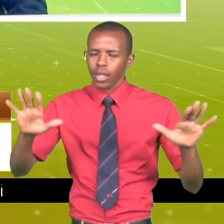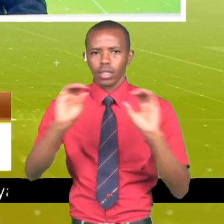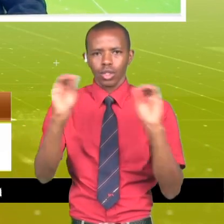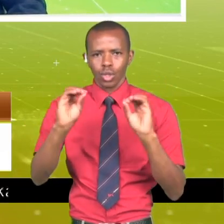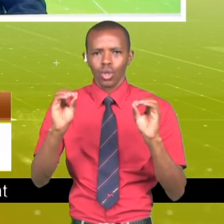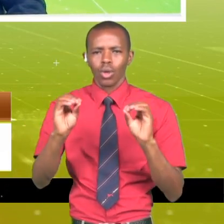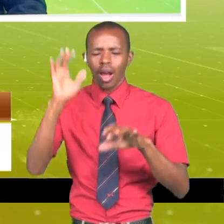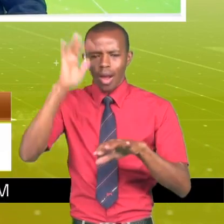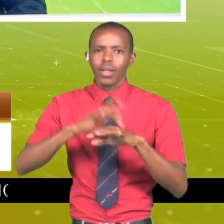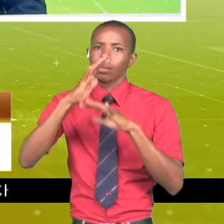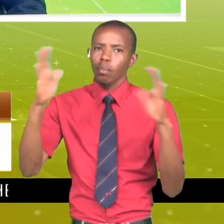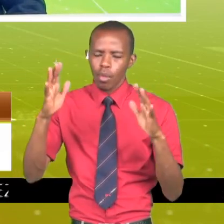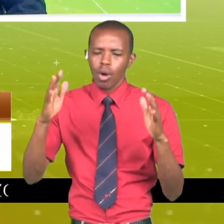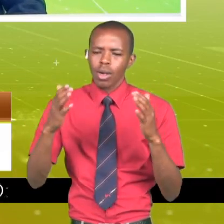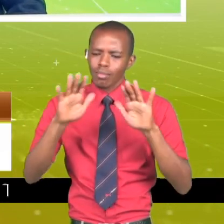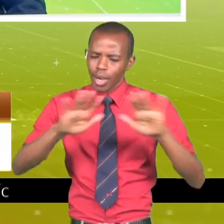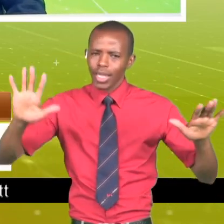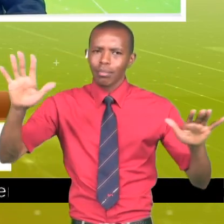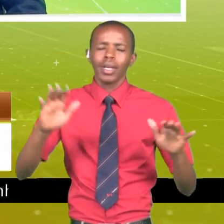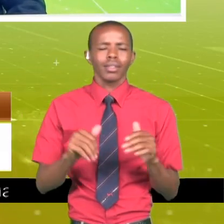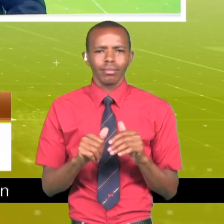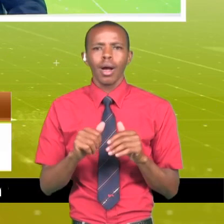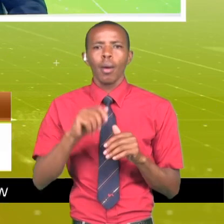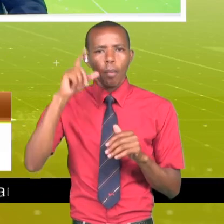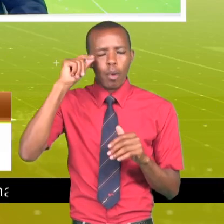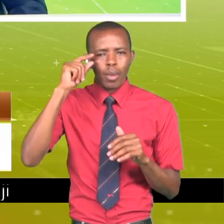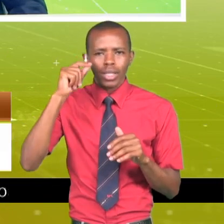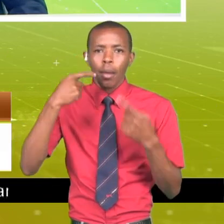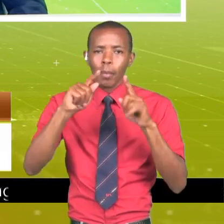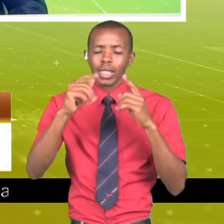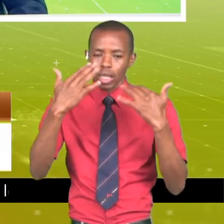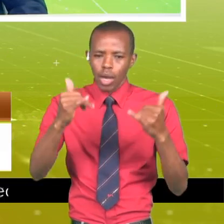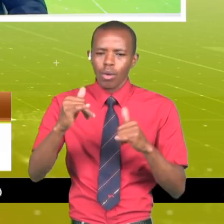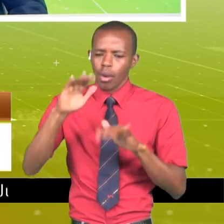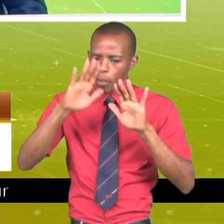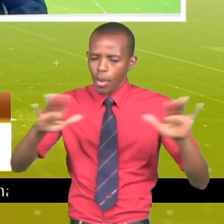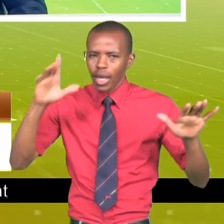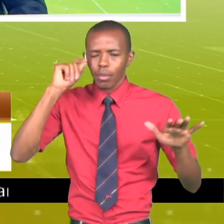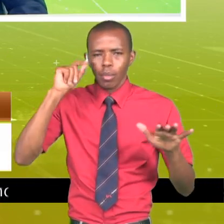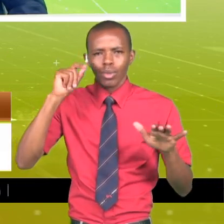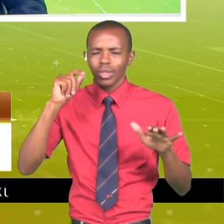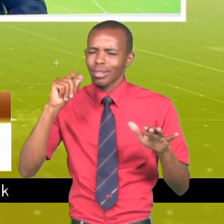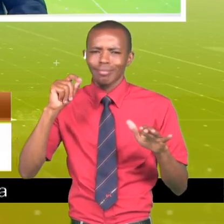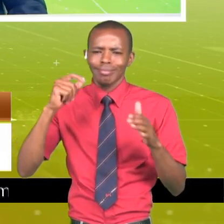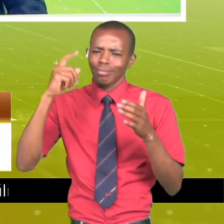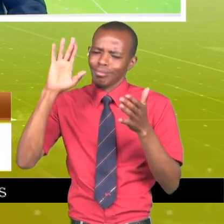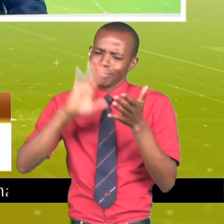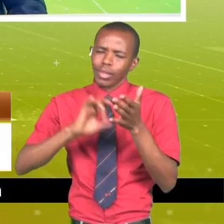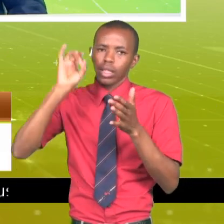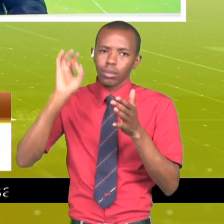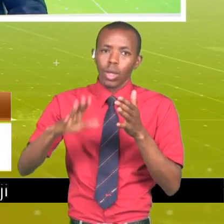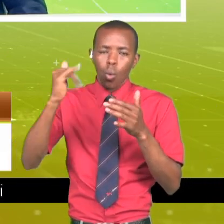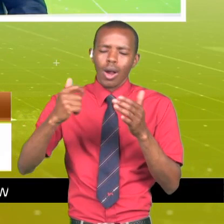Lina watatiza zaidi. Wanasema kwa mba soko lao kubo limekua soko la Mombasa. Lakini kwa sasa soko la Mombasa limekua soko ghali. Sana manake